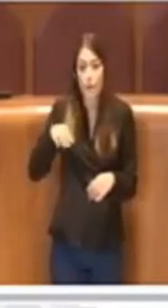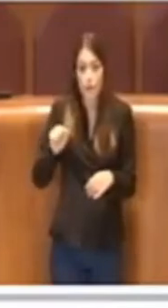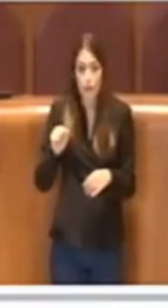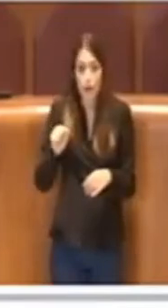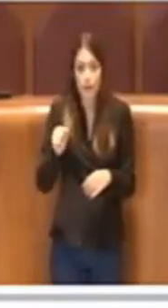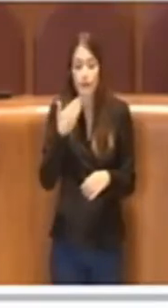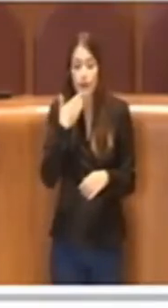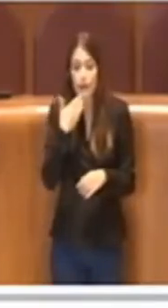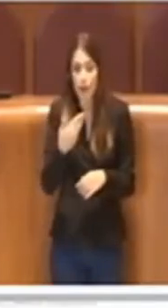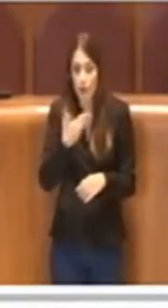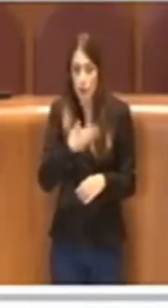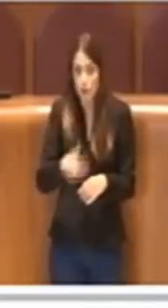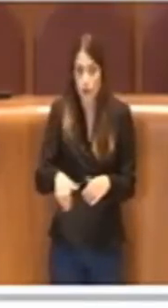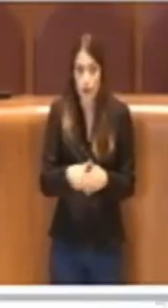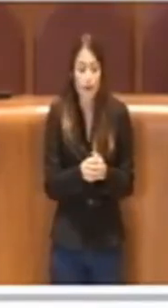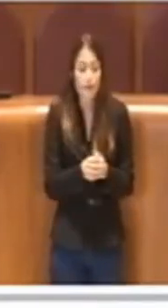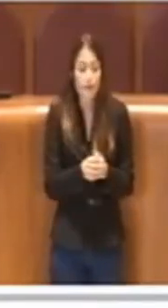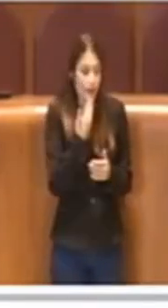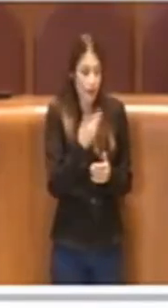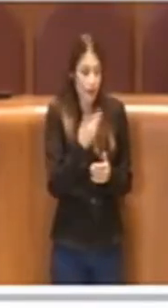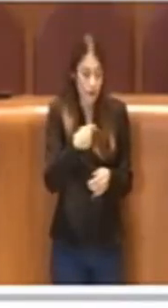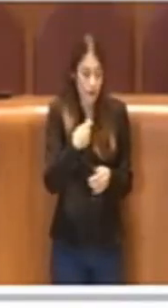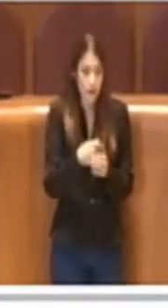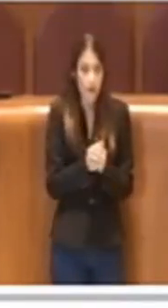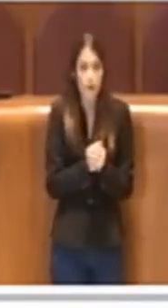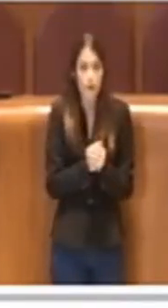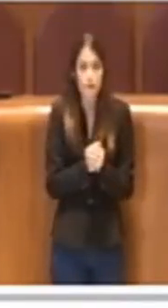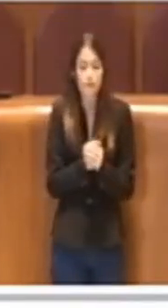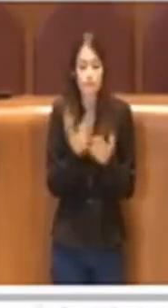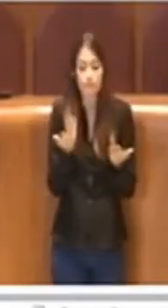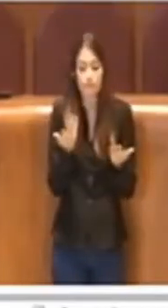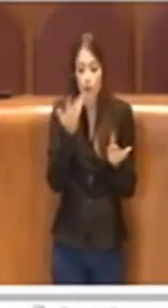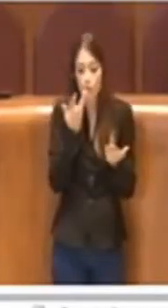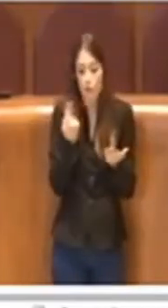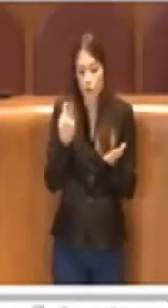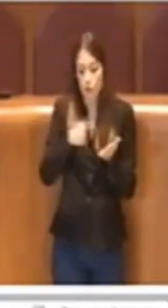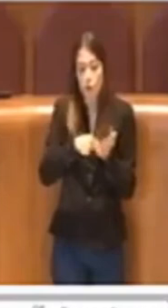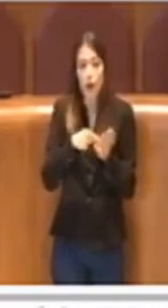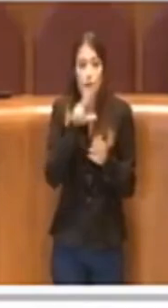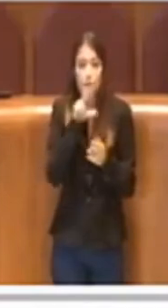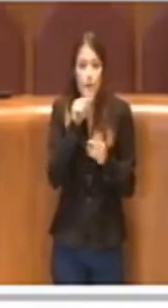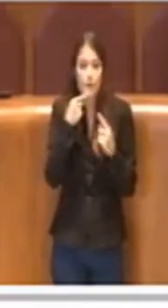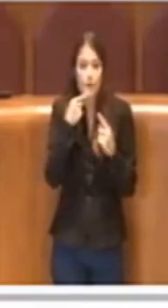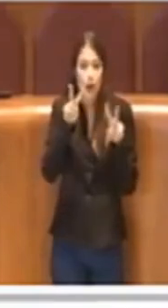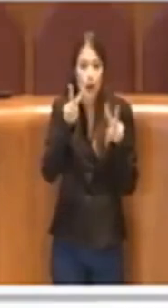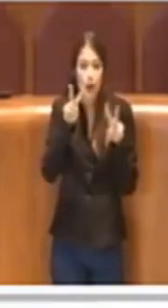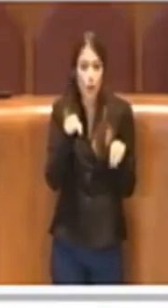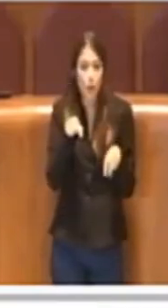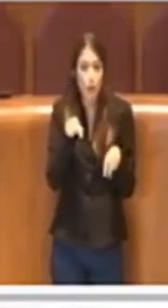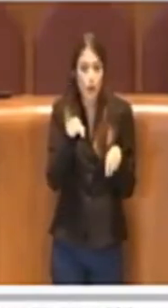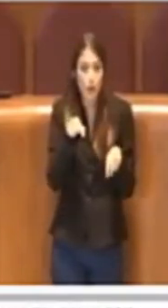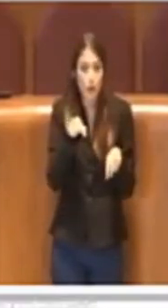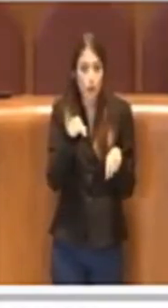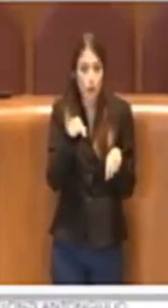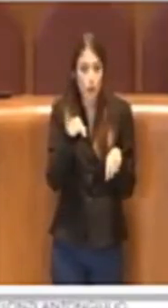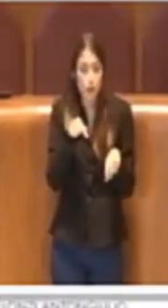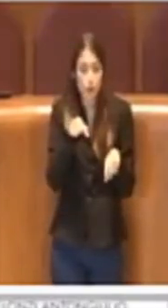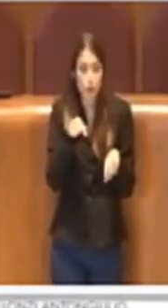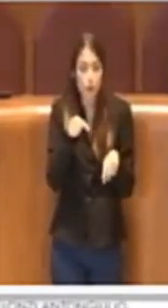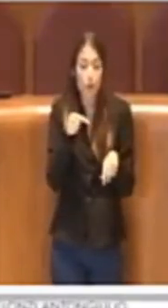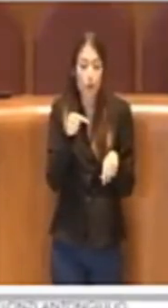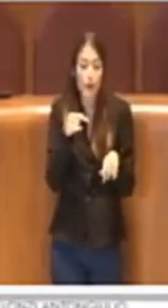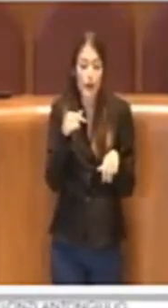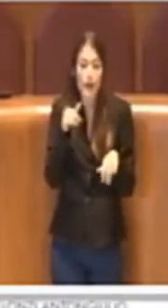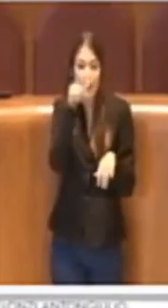Grazie Presidente. Allora, torniamo a parlare di questo argomento che avevamo lasciato prima dell